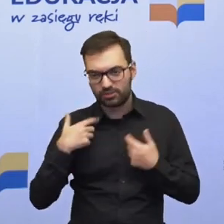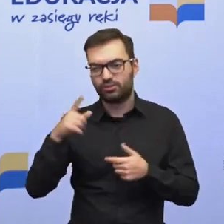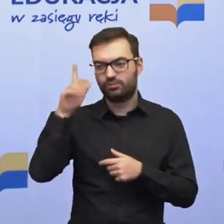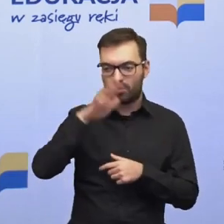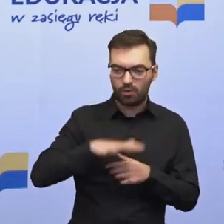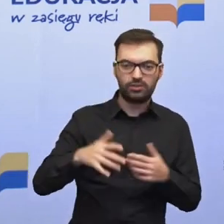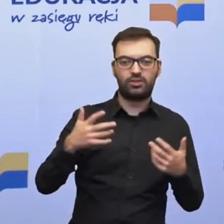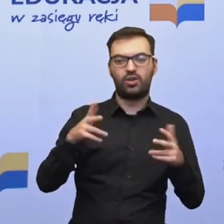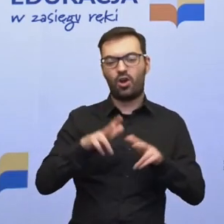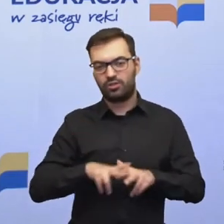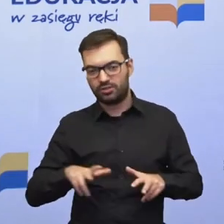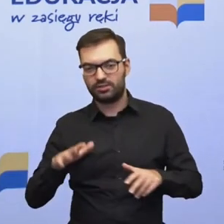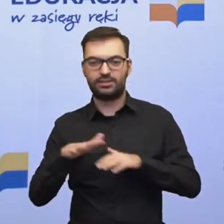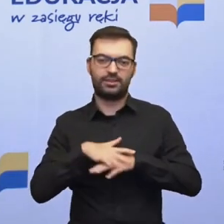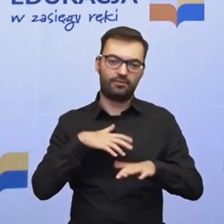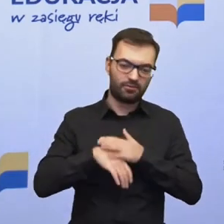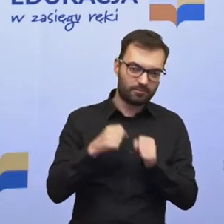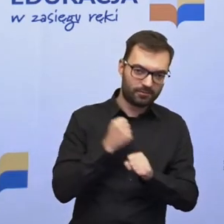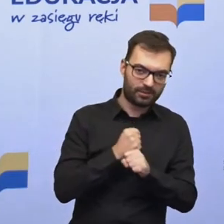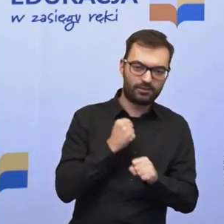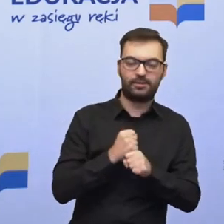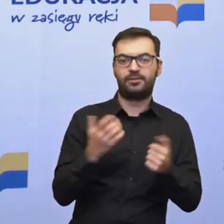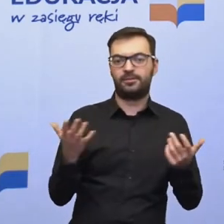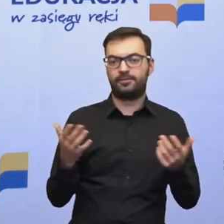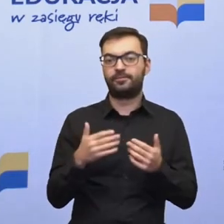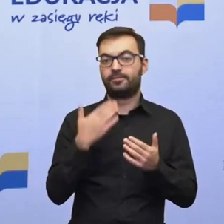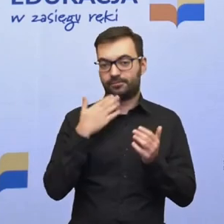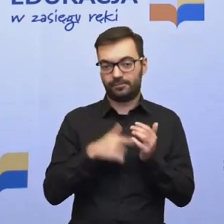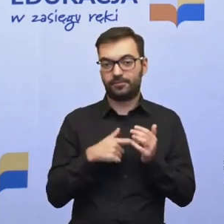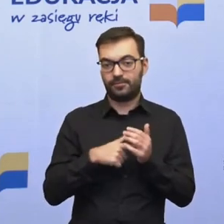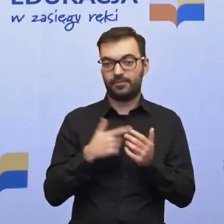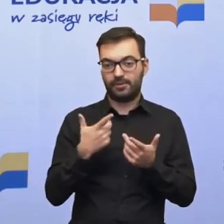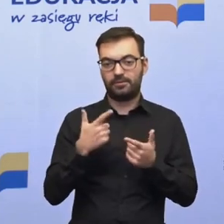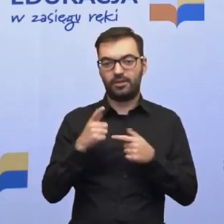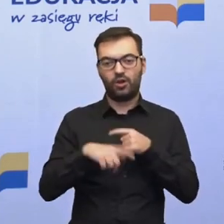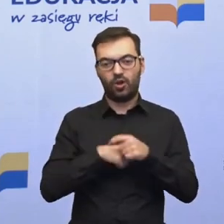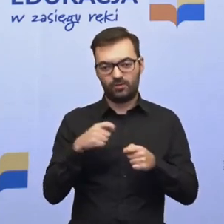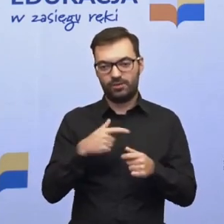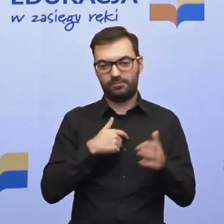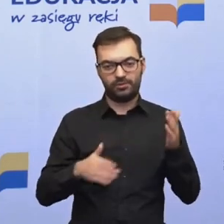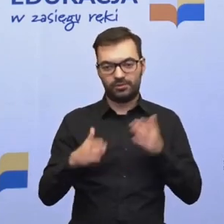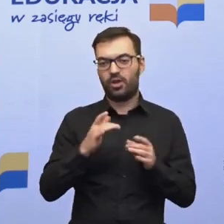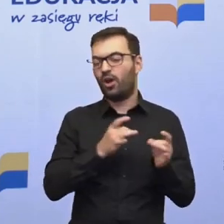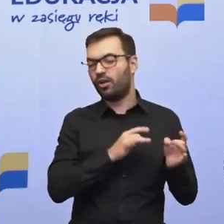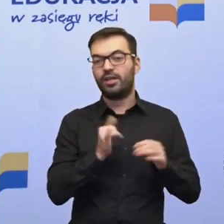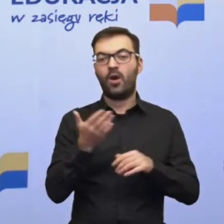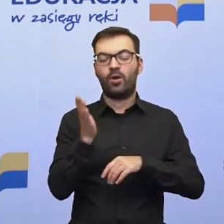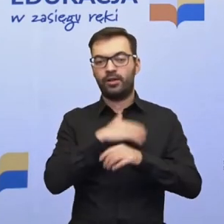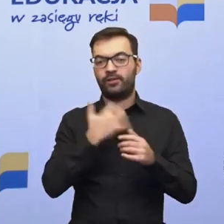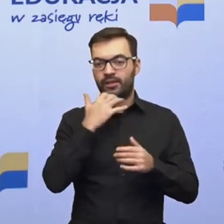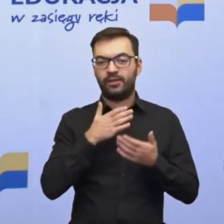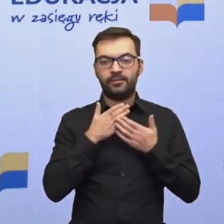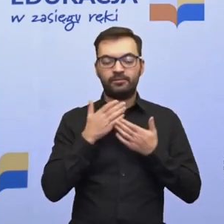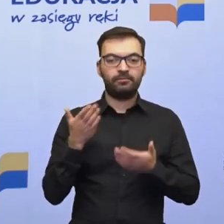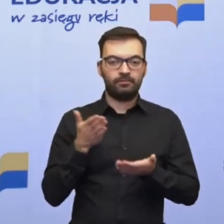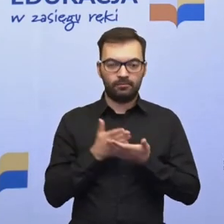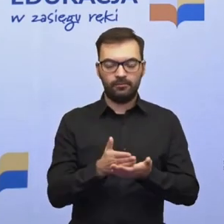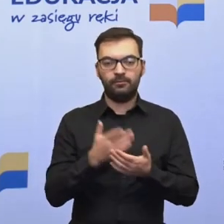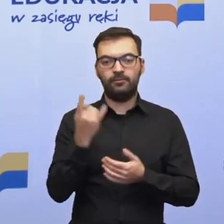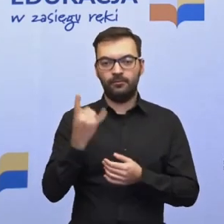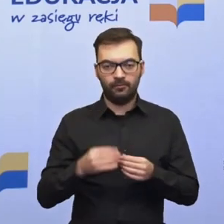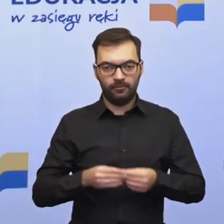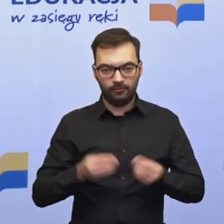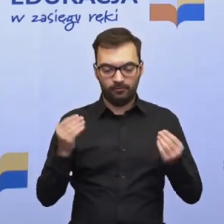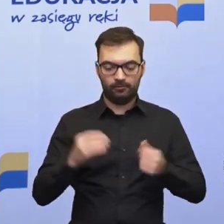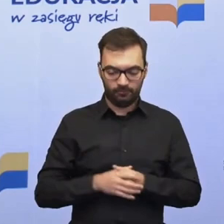społecznego. I temu służą przygotowywane rozwiązania. Te od początku, po urodzeniu, wczesne wspomaganie dziecka i rozwoju,